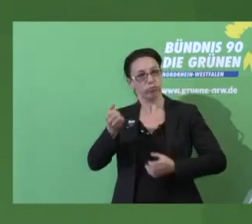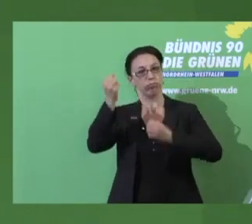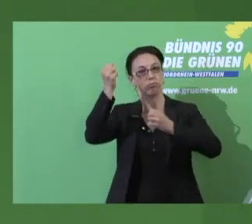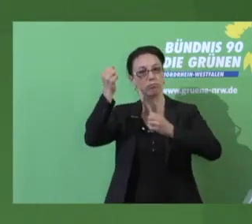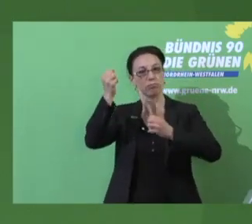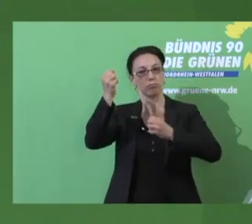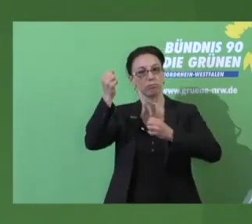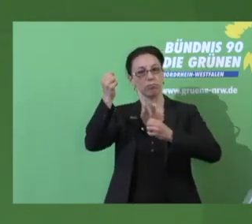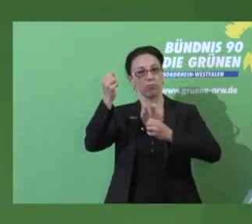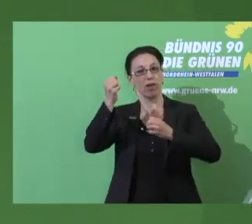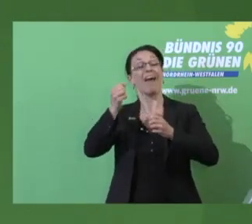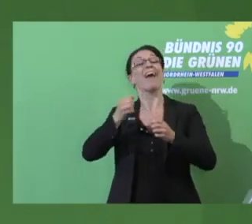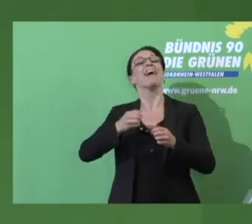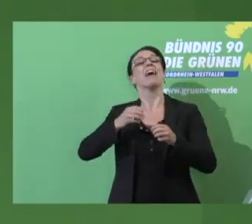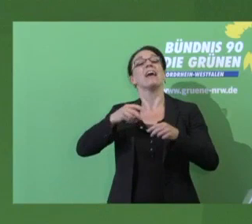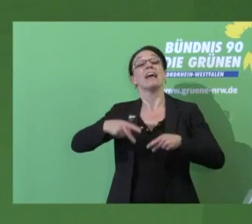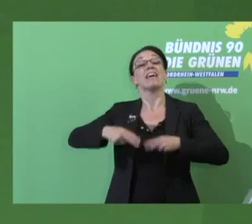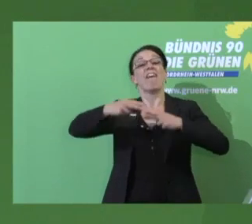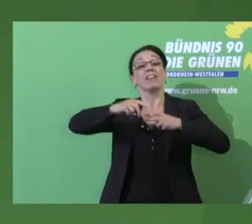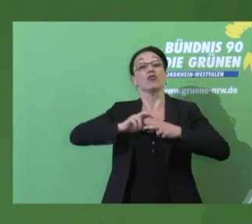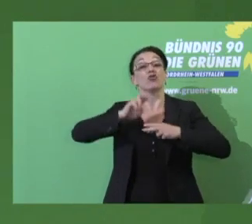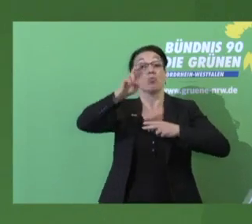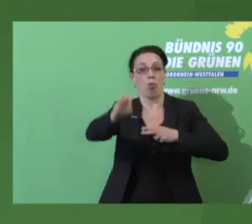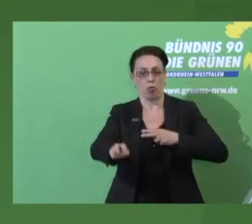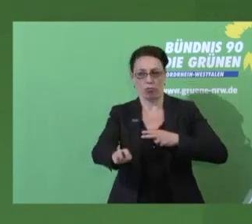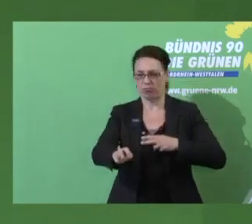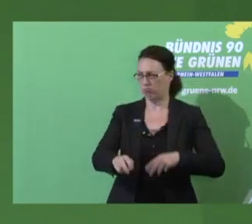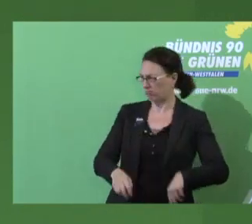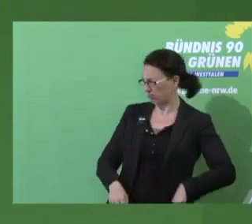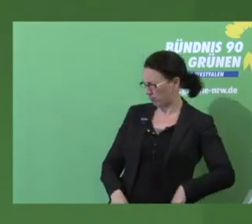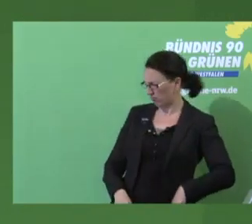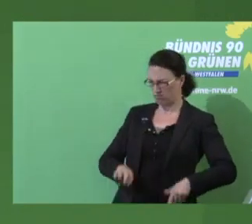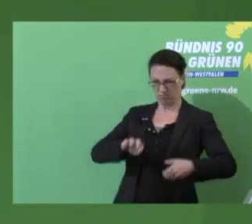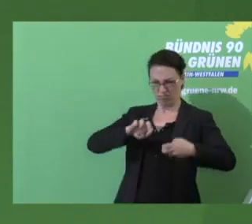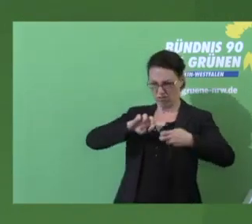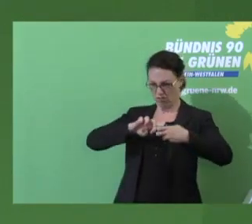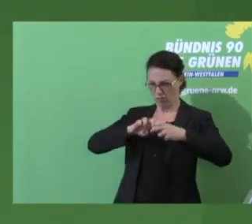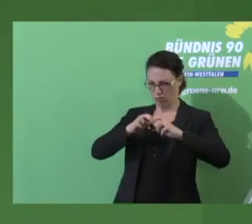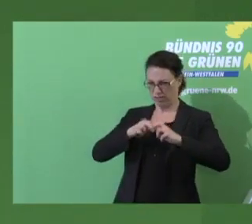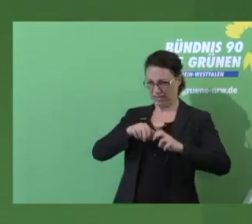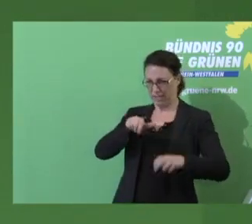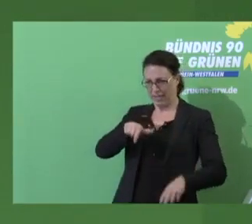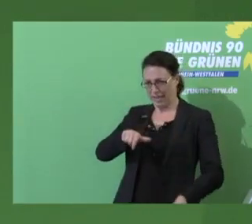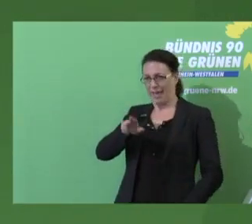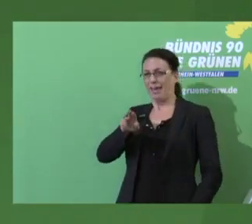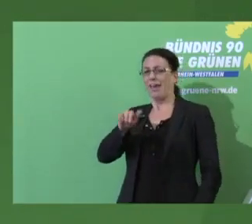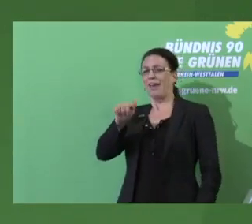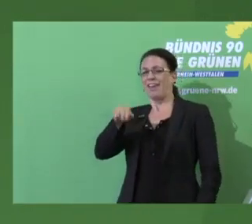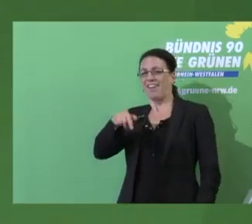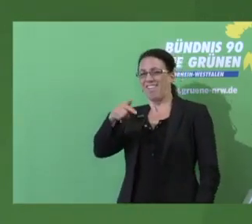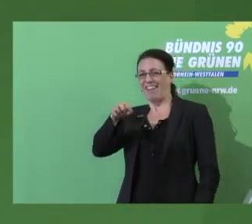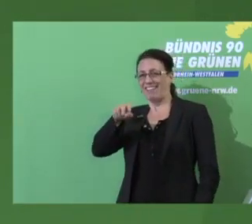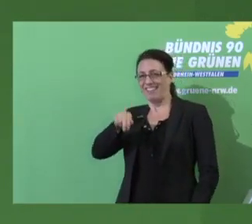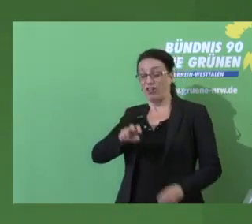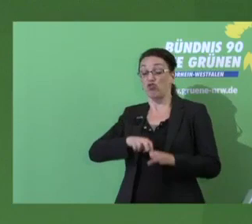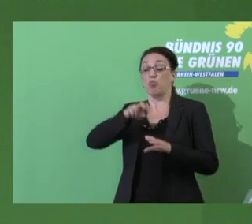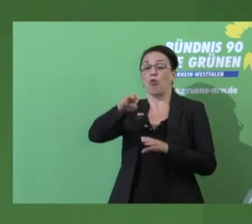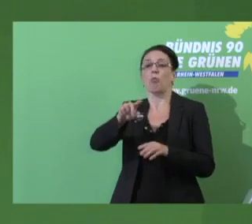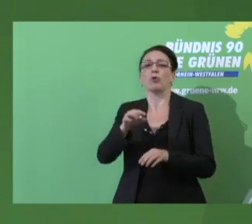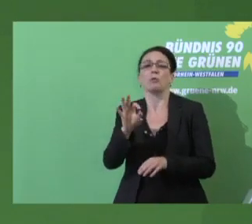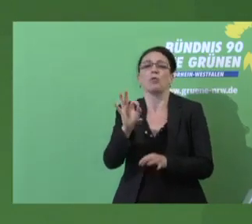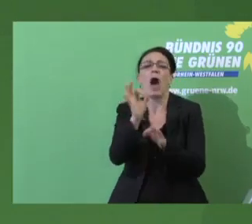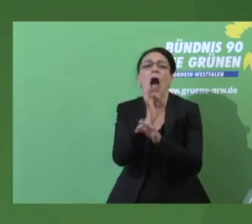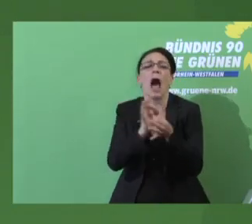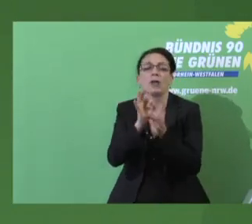Quantensprünge, Physik, bedeutet kleinste Zustandsveränderungen im atomaren Bereich, meist ohne jene